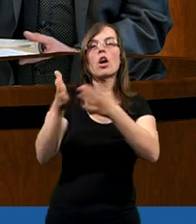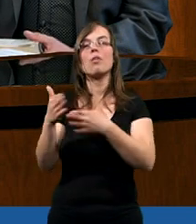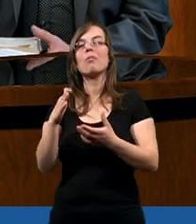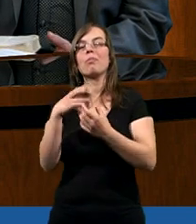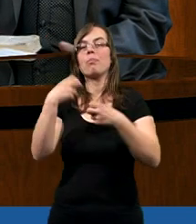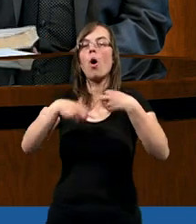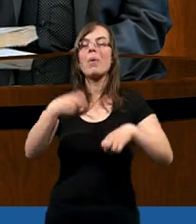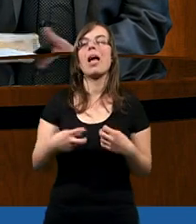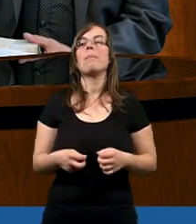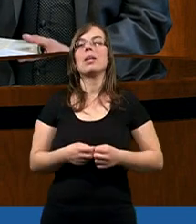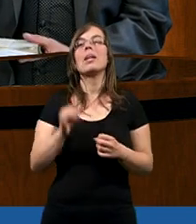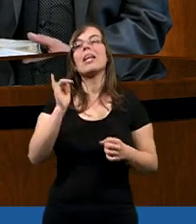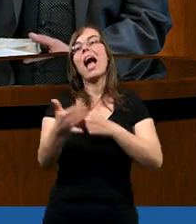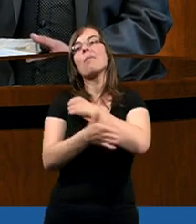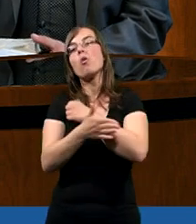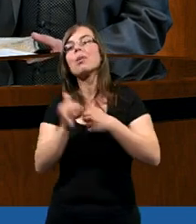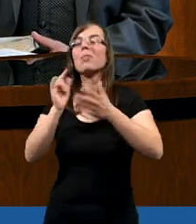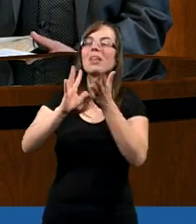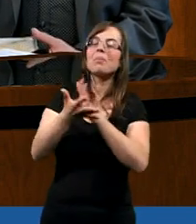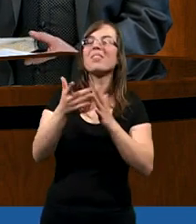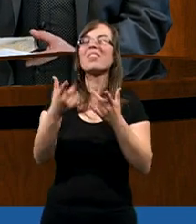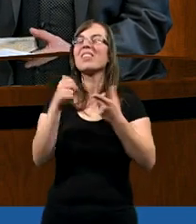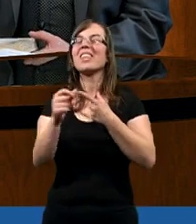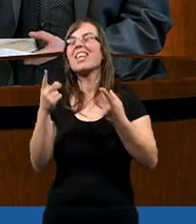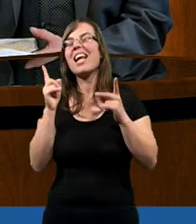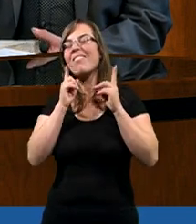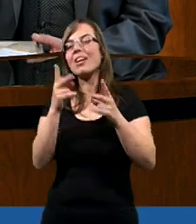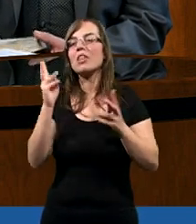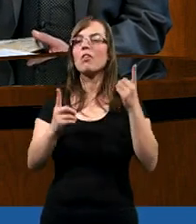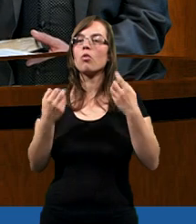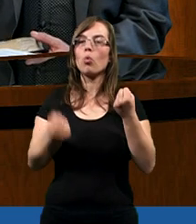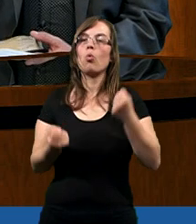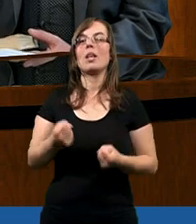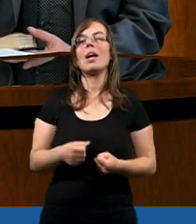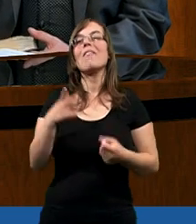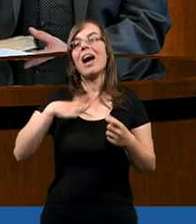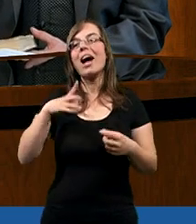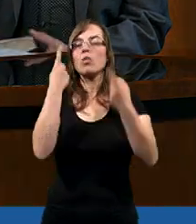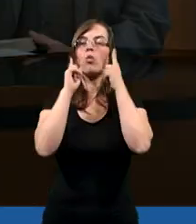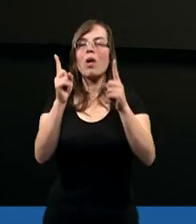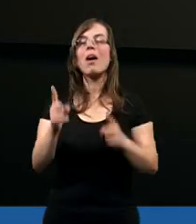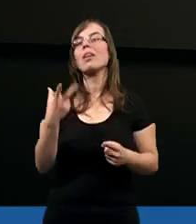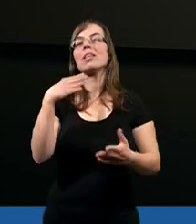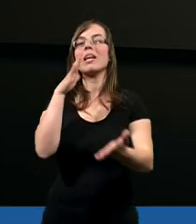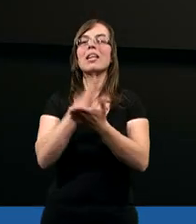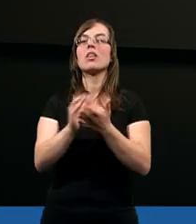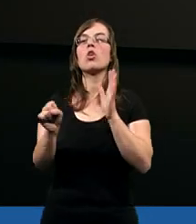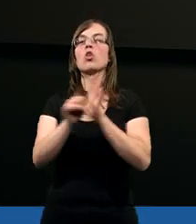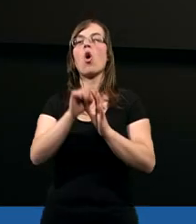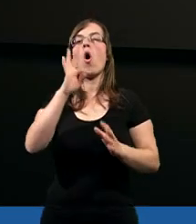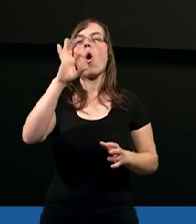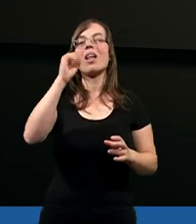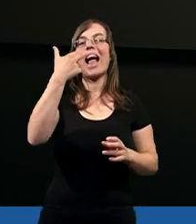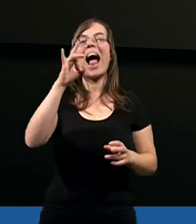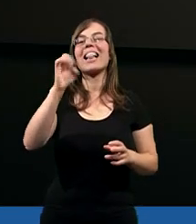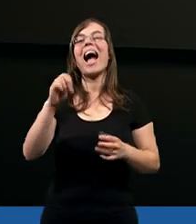z góry, prawda? Jak postępować, no niestety niewłaściwie. Warto zauważyć, że nie tylko do tanga